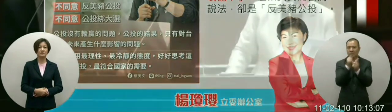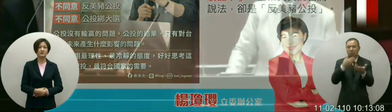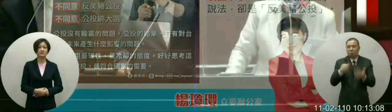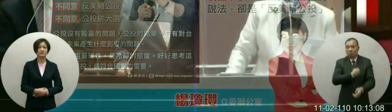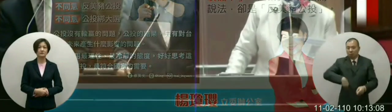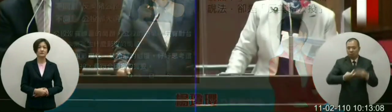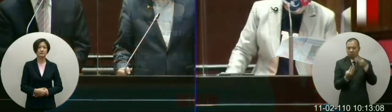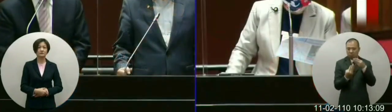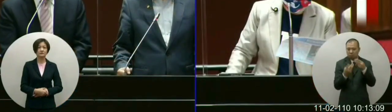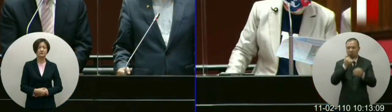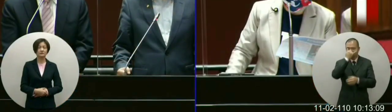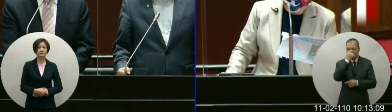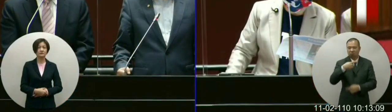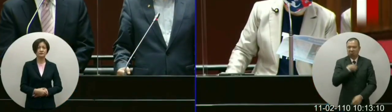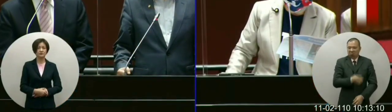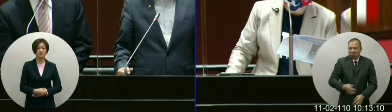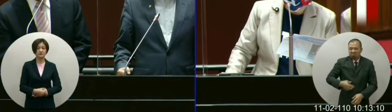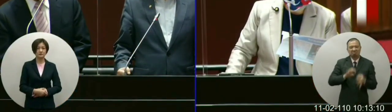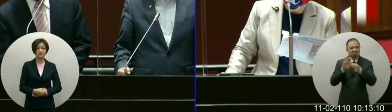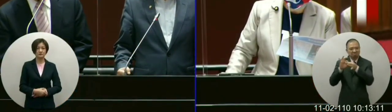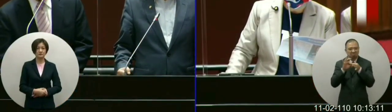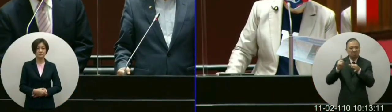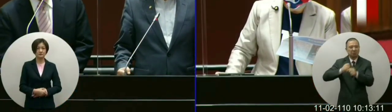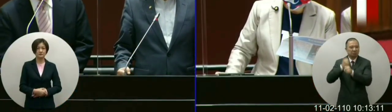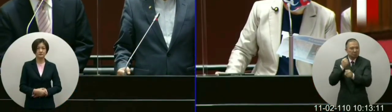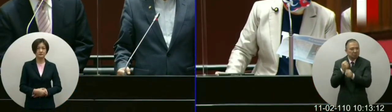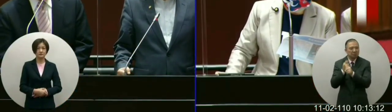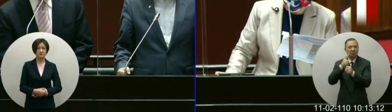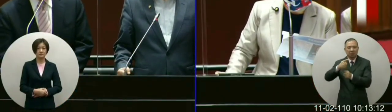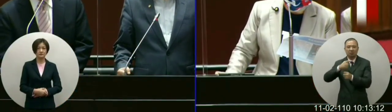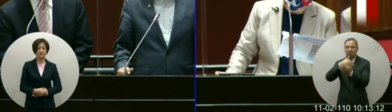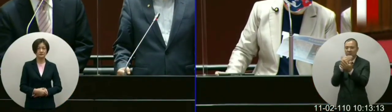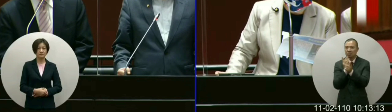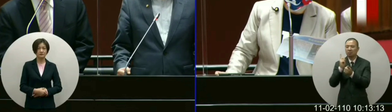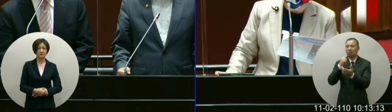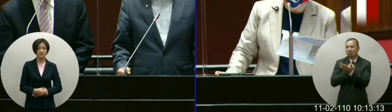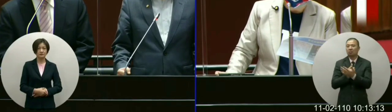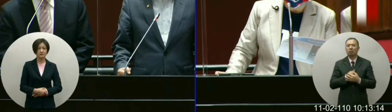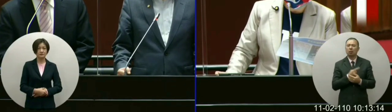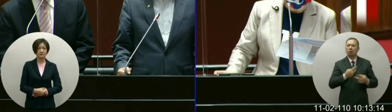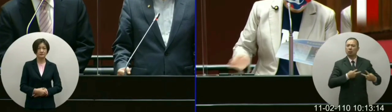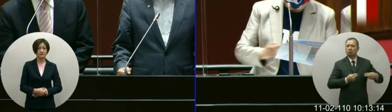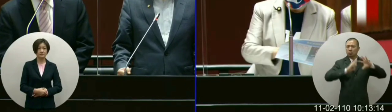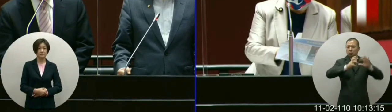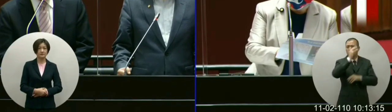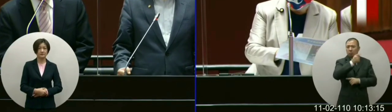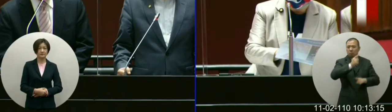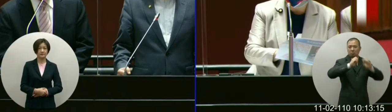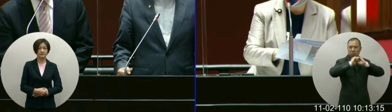内脏以及相关的产品但是猜问总统的公开说法呢是